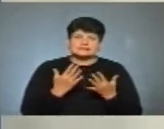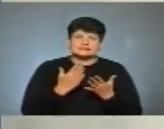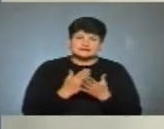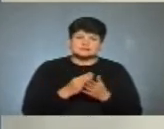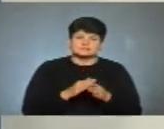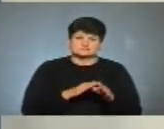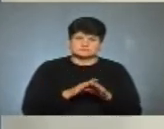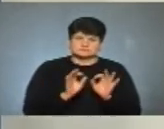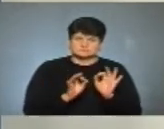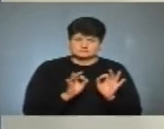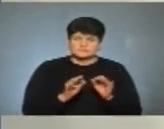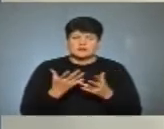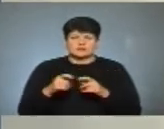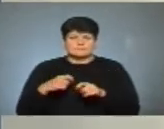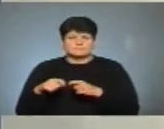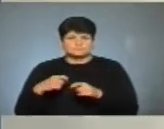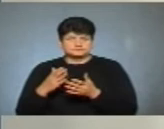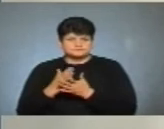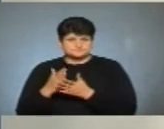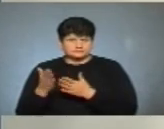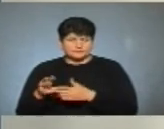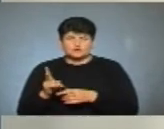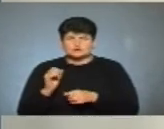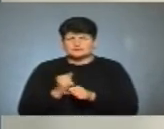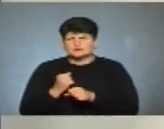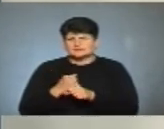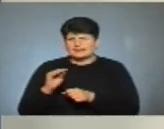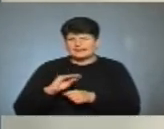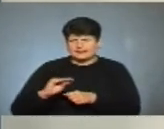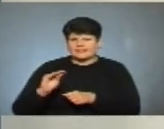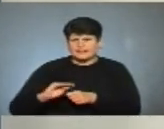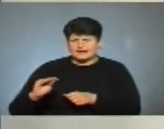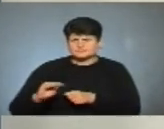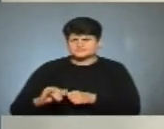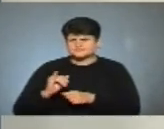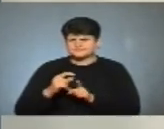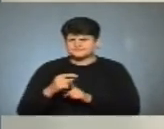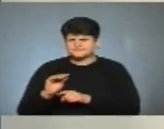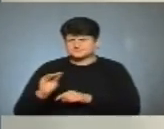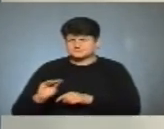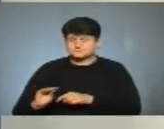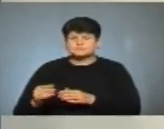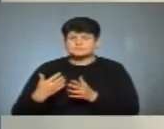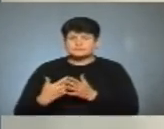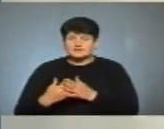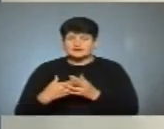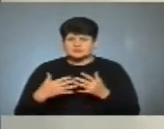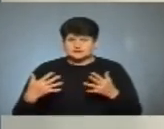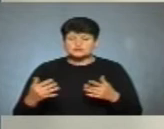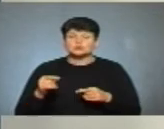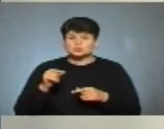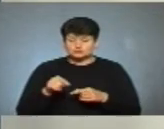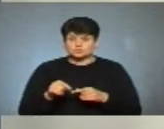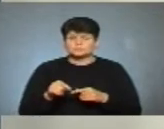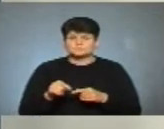пошкодженим. Ми знаємо, що деякі з виборців могли робити різні написи, відповідно, чи інші речі. Тому,